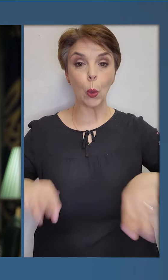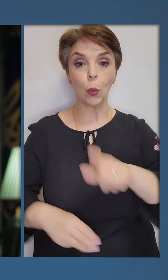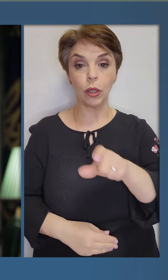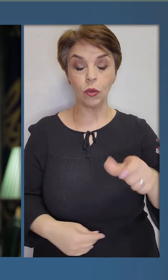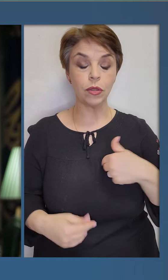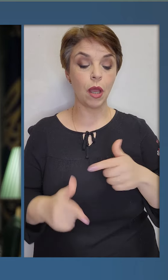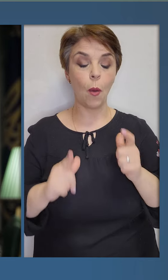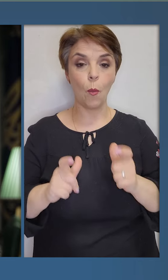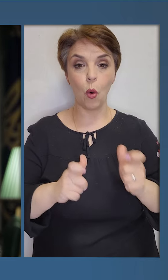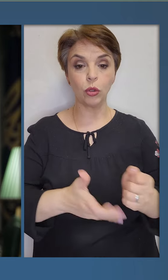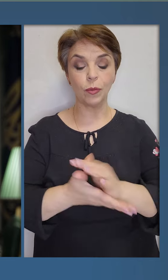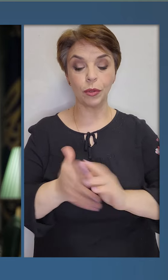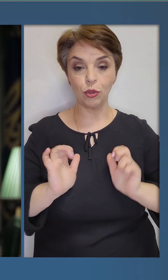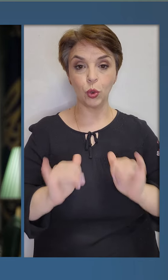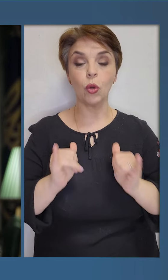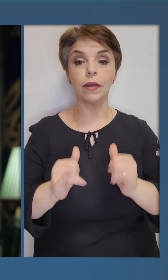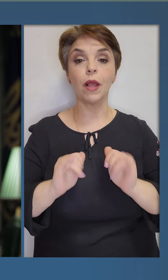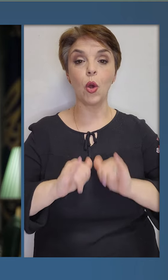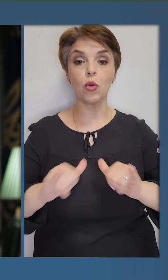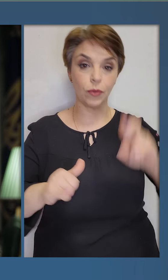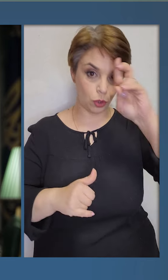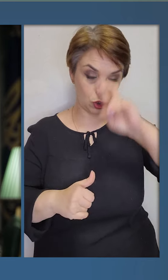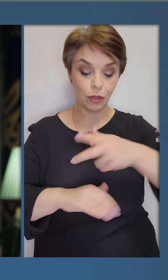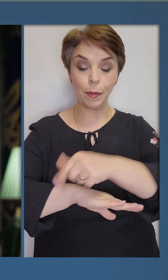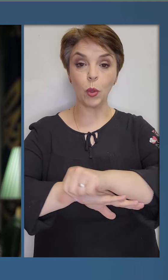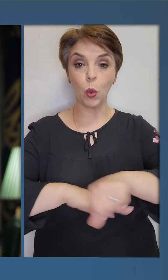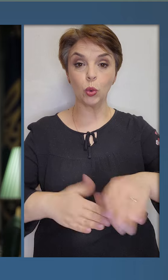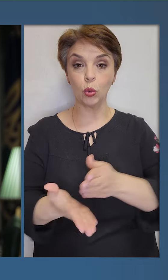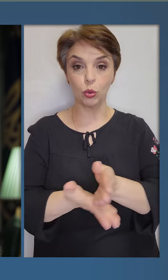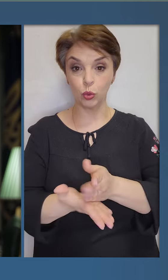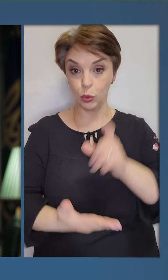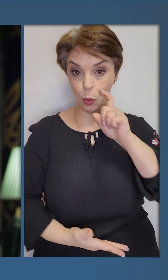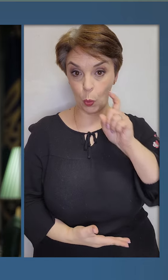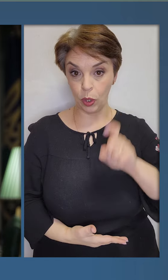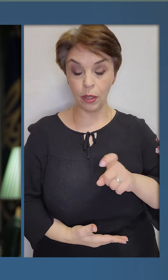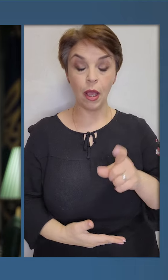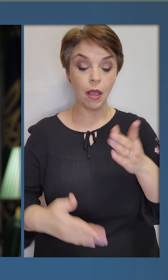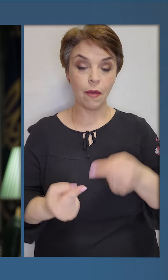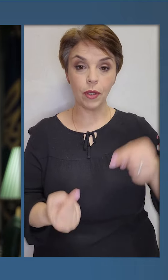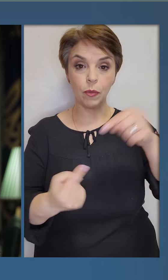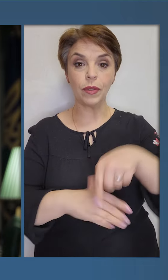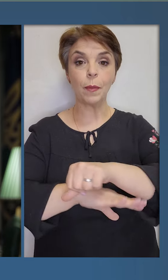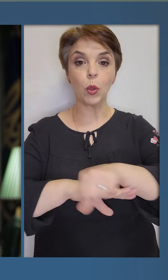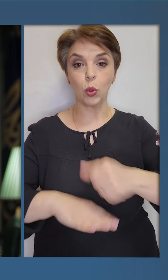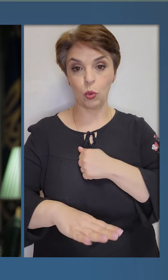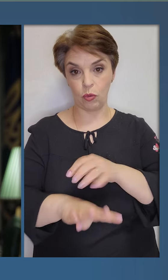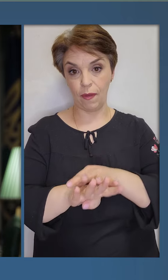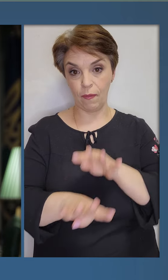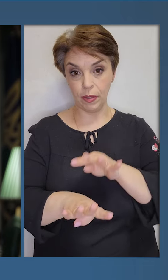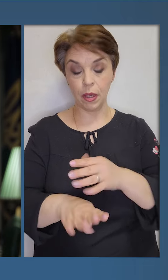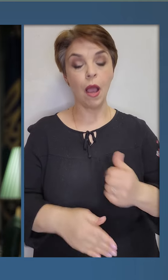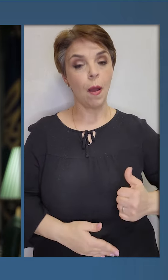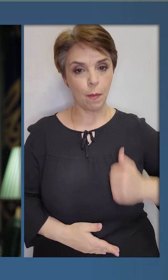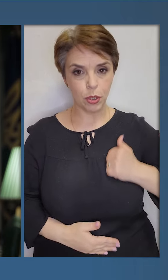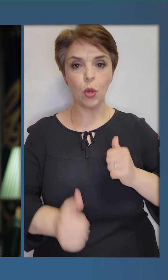урядовці. Я погодив подальші кроки для розвитку Державної прикордонної служби України та, відповідно, прикордонних військ.